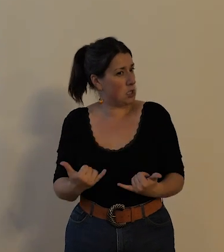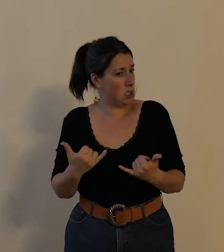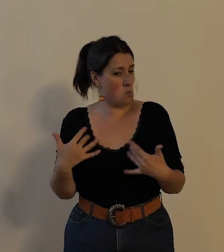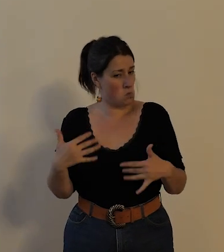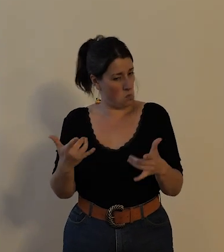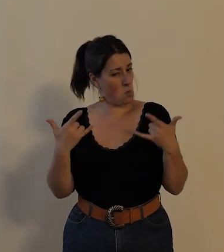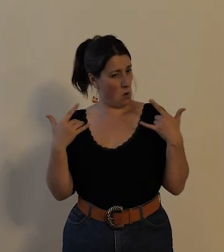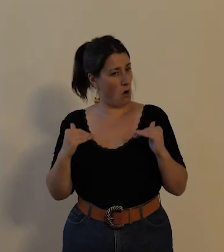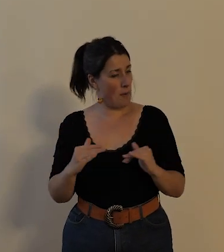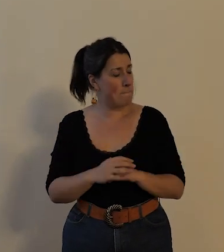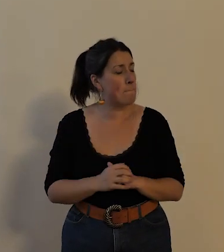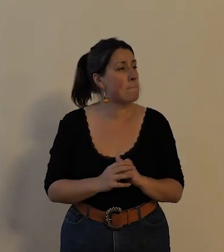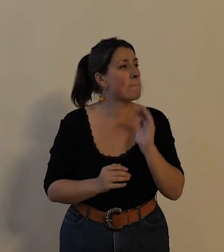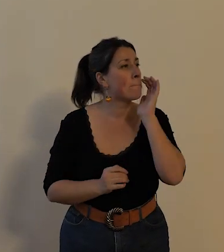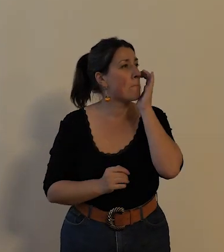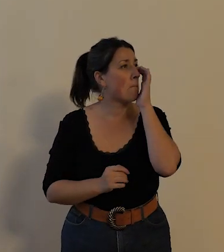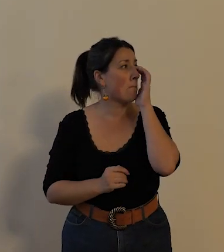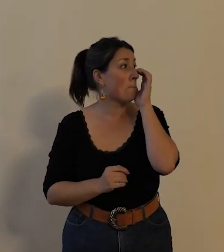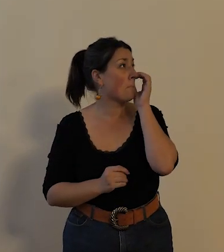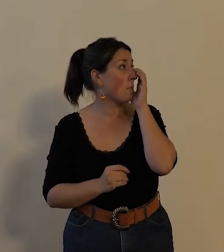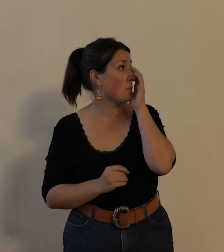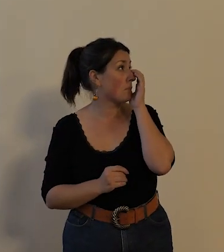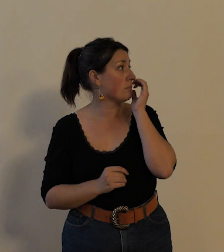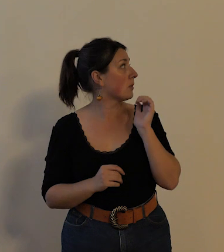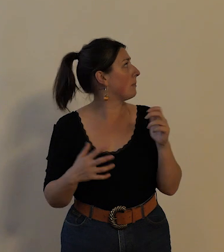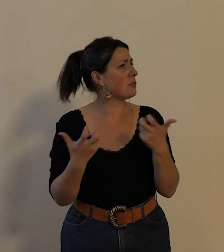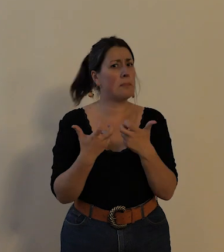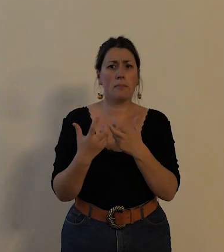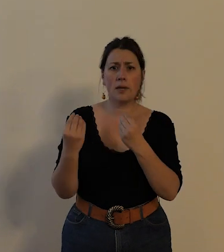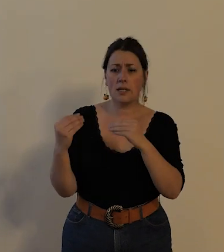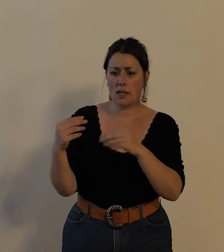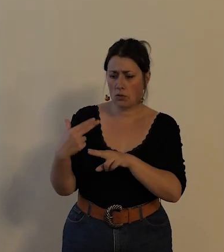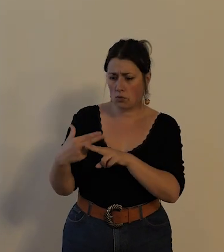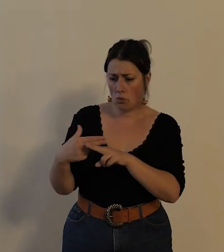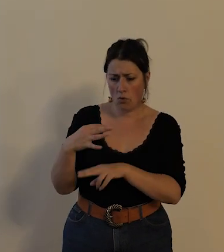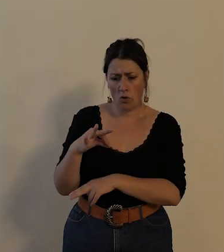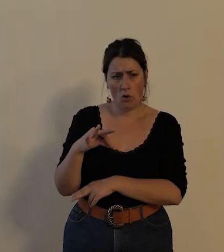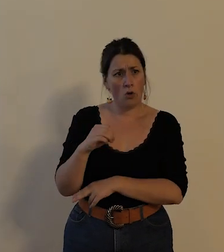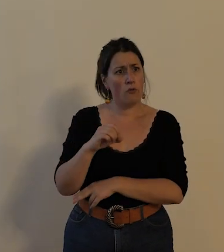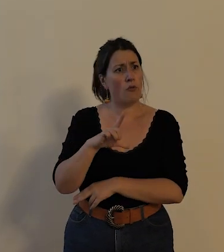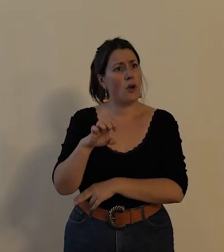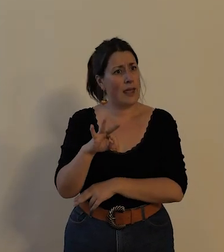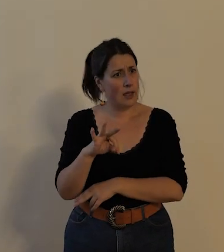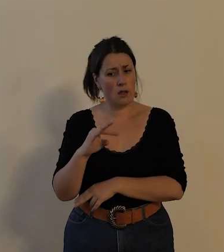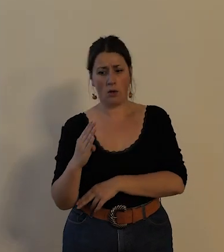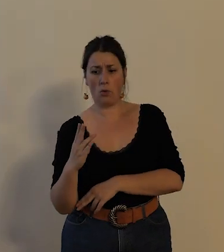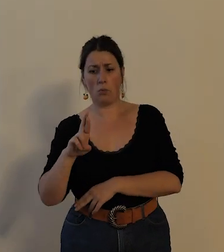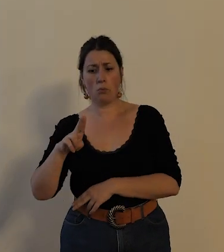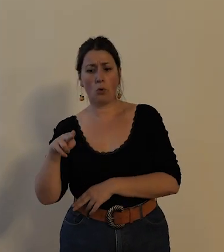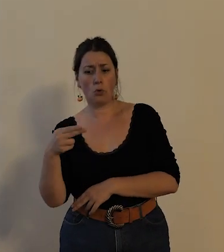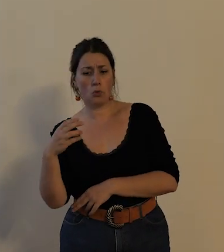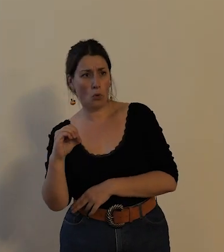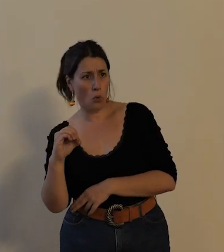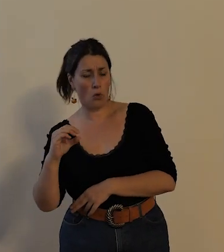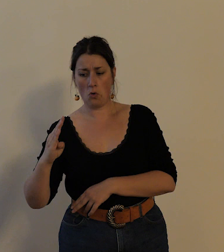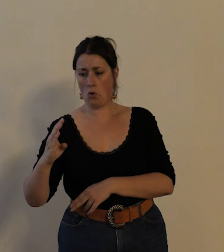réussite et en particulier il y a un magasin qui s'appelle Follet Bruno Bourdeau qui est fabricant